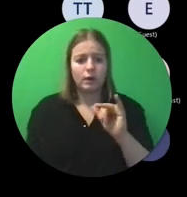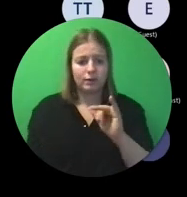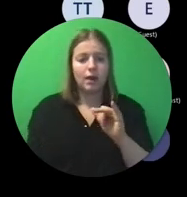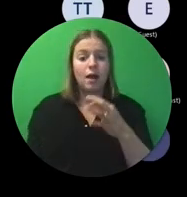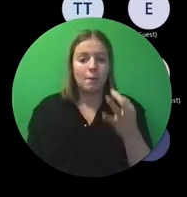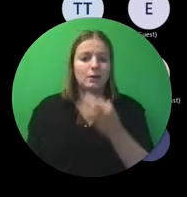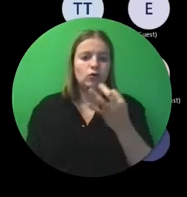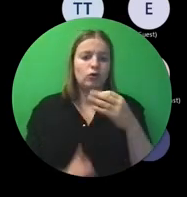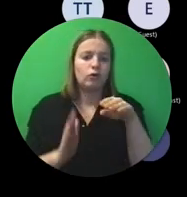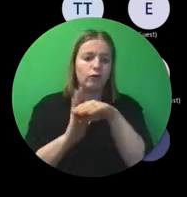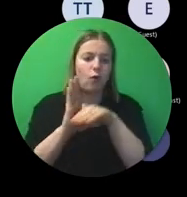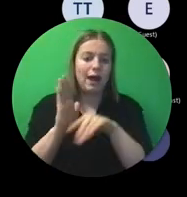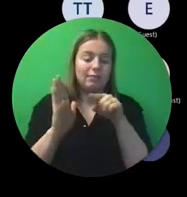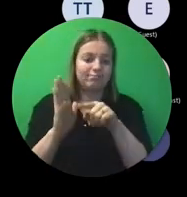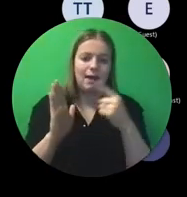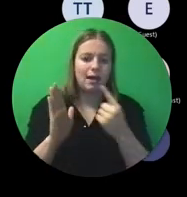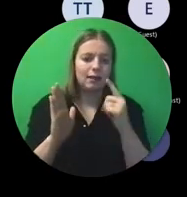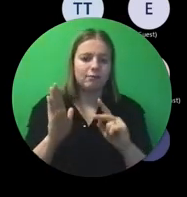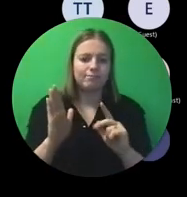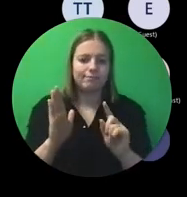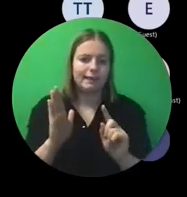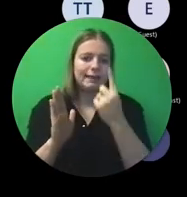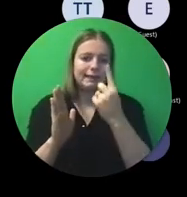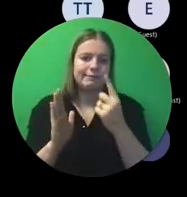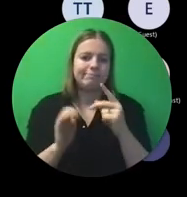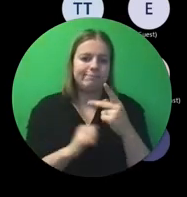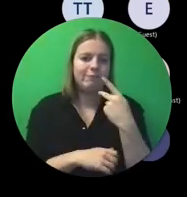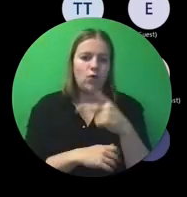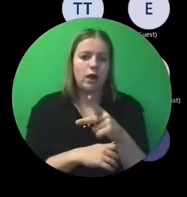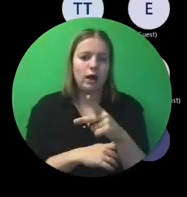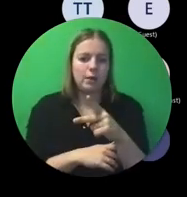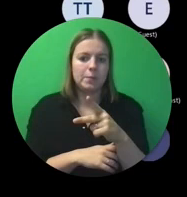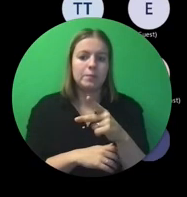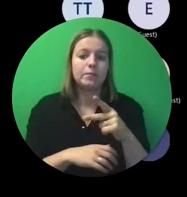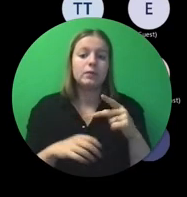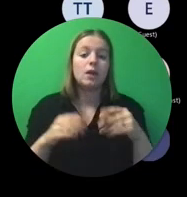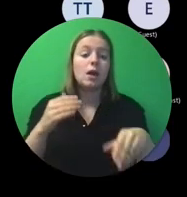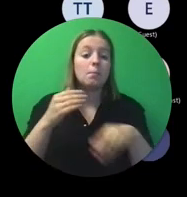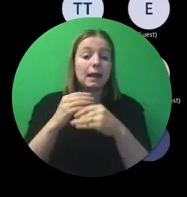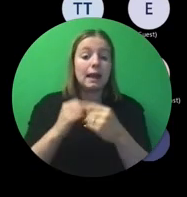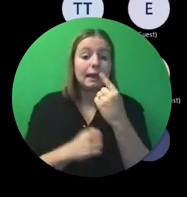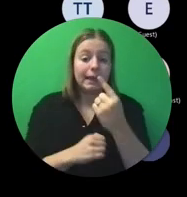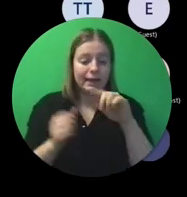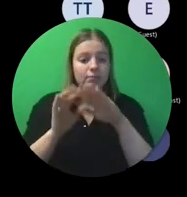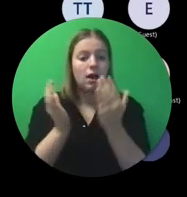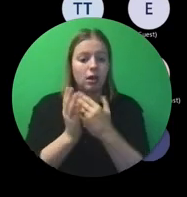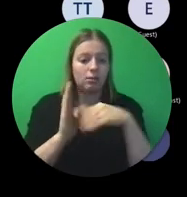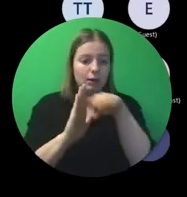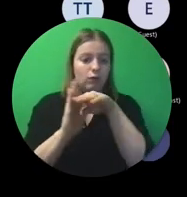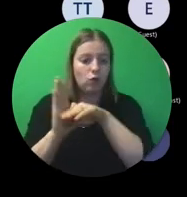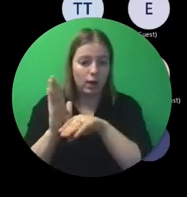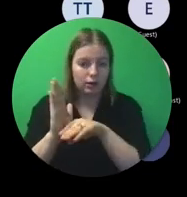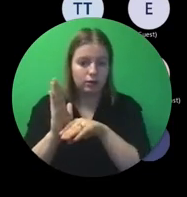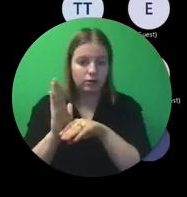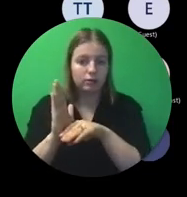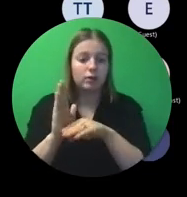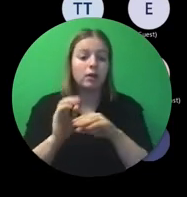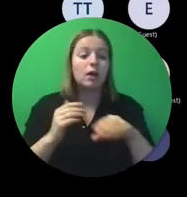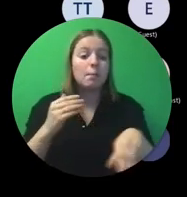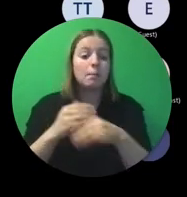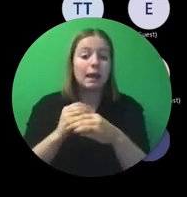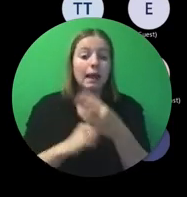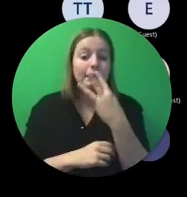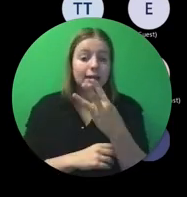bijzondere voorwaarden. Dat is wat je van ons gaat krijgen. Dan is er bijlage 1, de algemene voorwaarden. Bijlage 3,